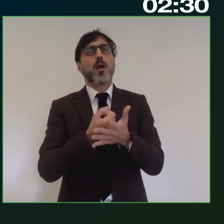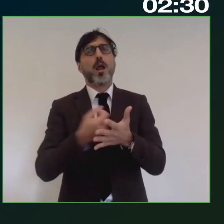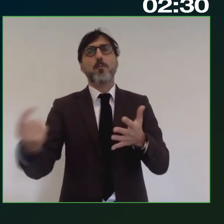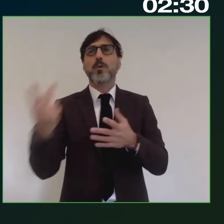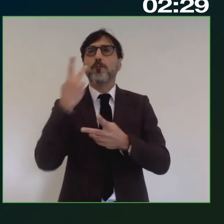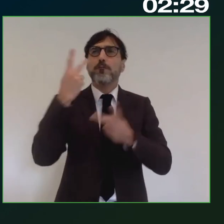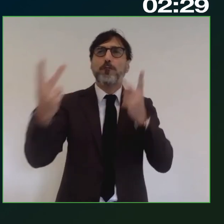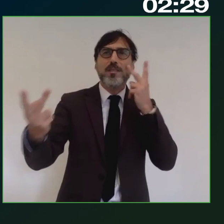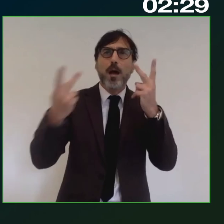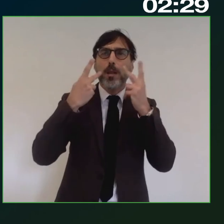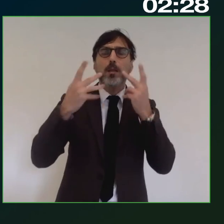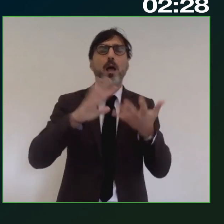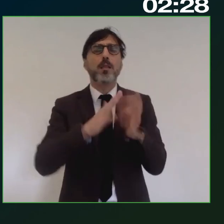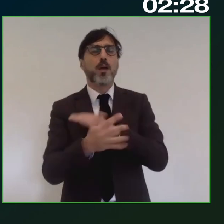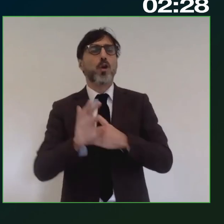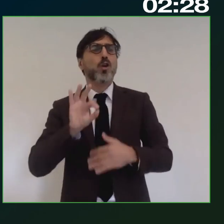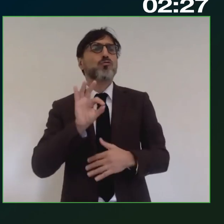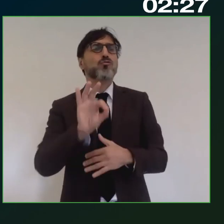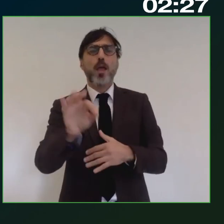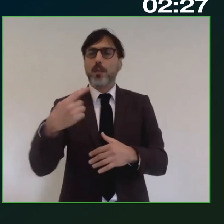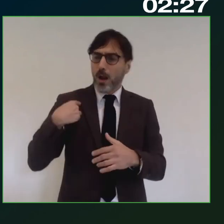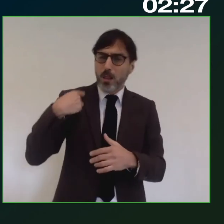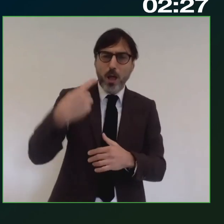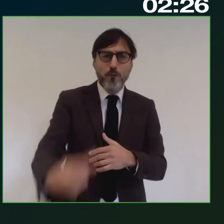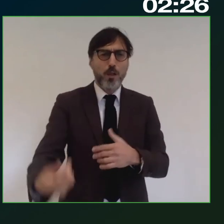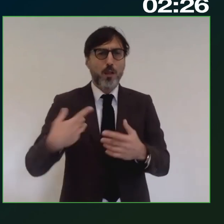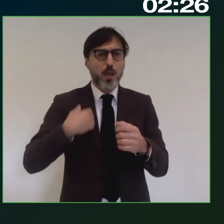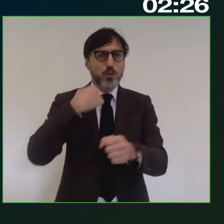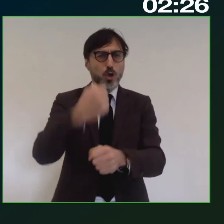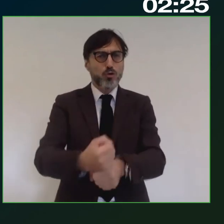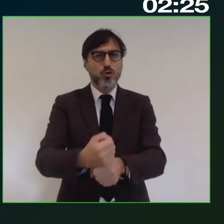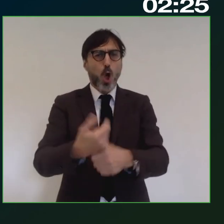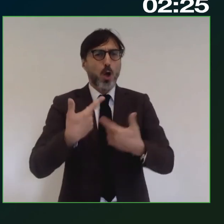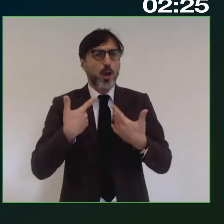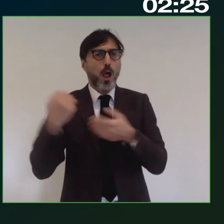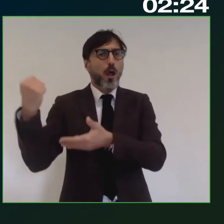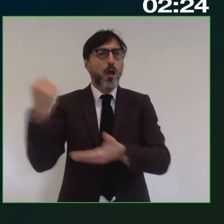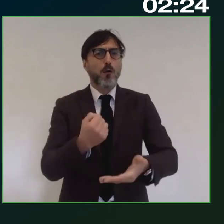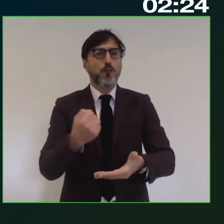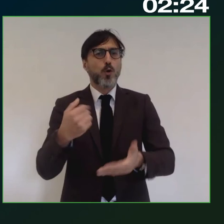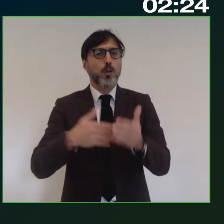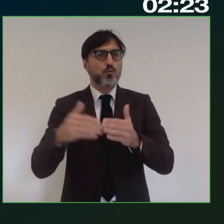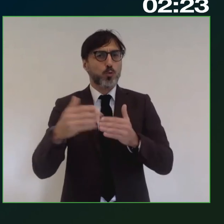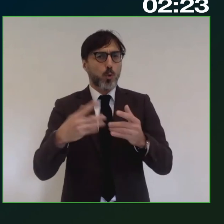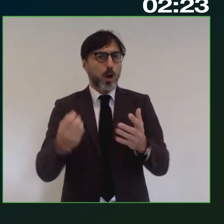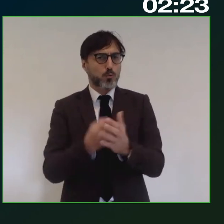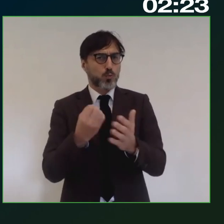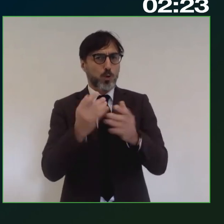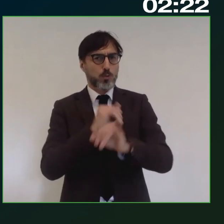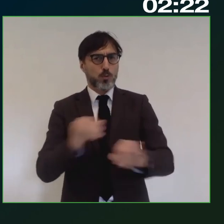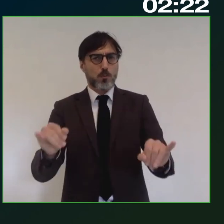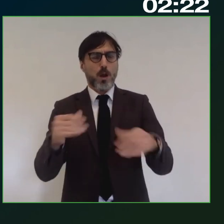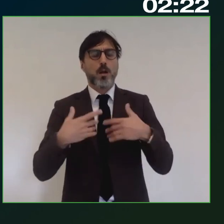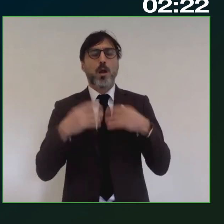visibilità una centralità che mai hanno avuto diciamo nella storia recente dei fondi strutturali è un